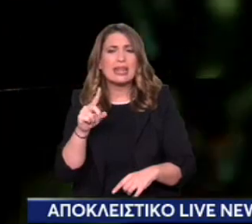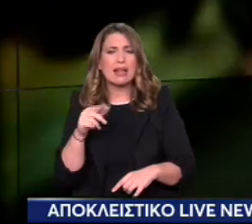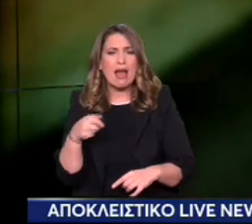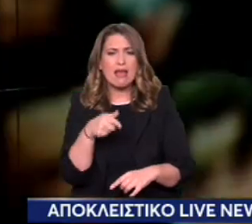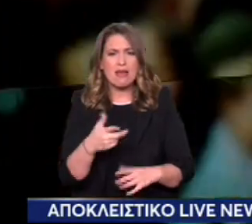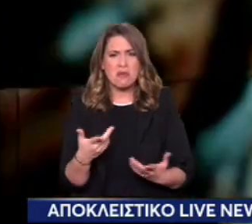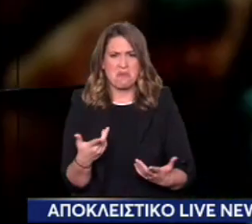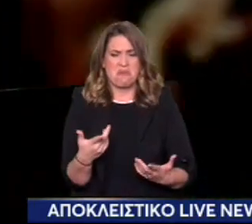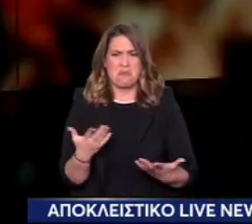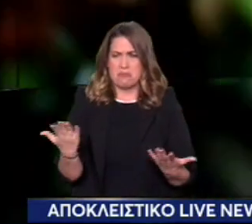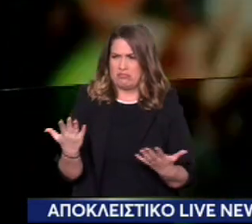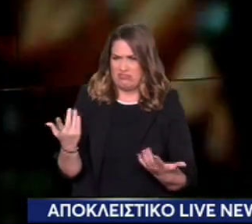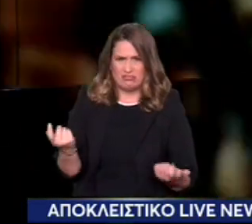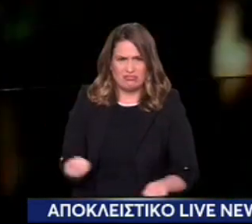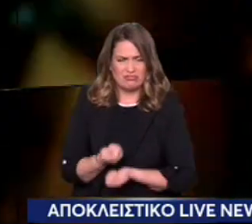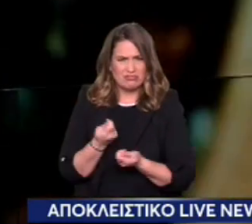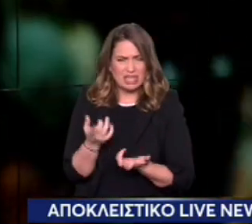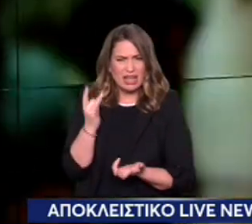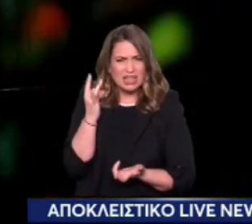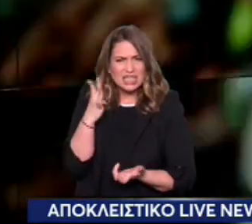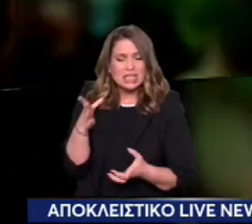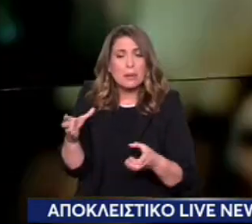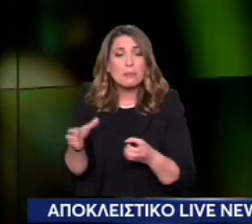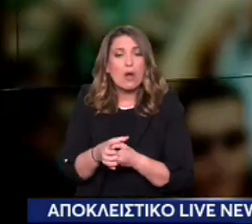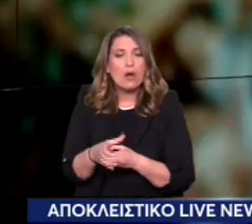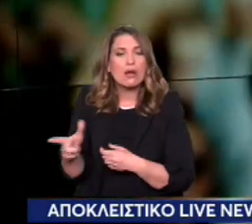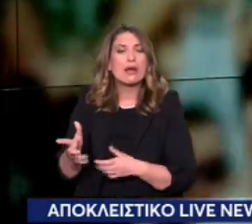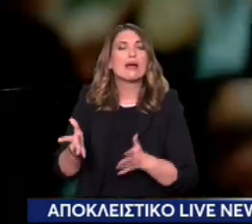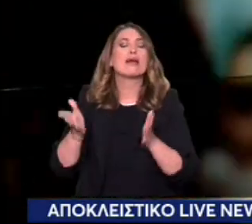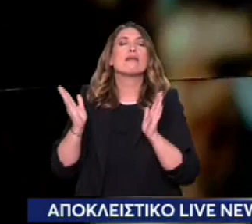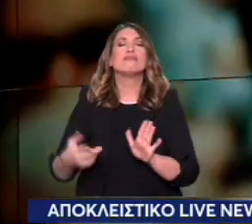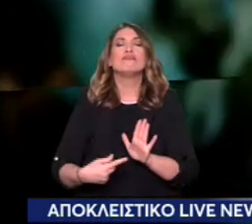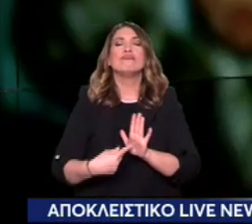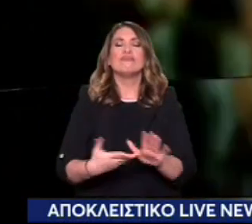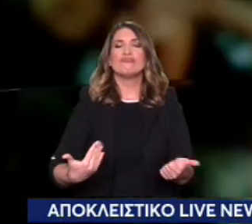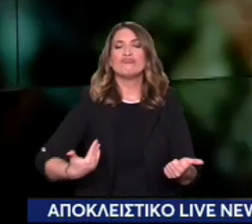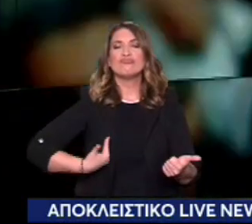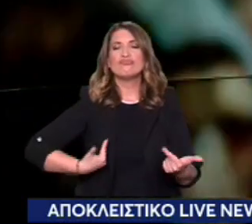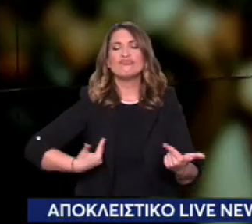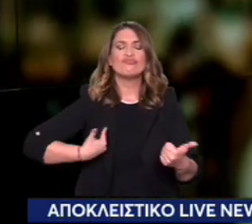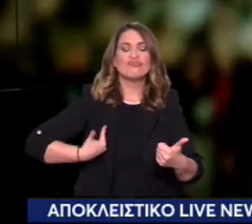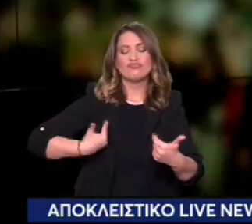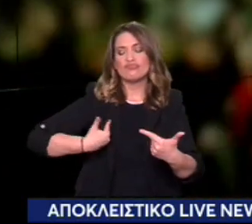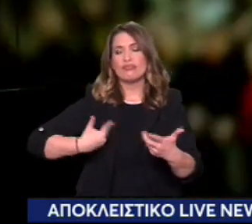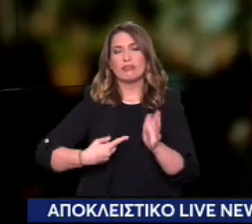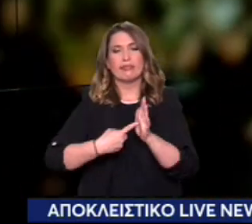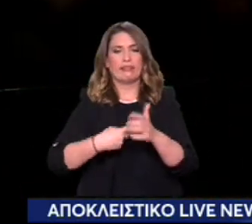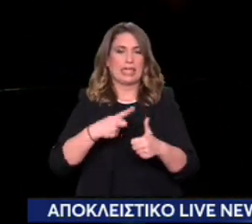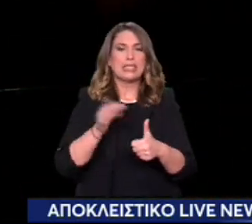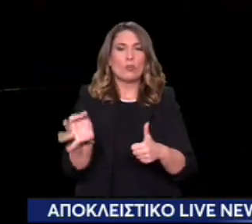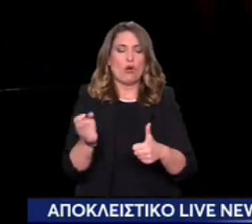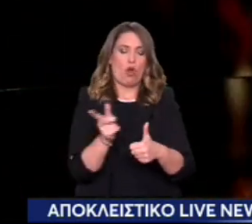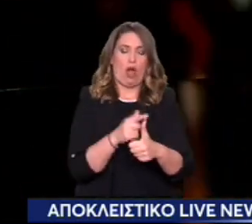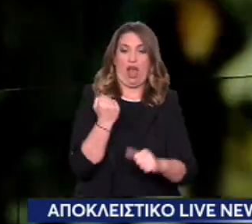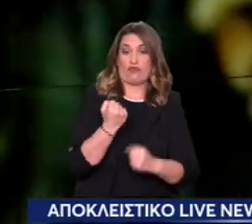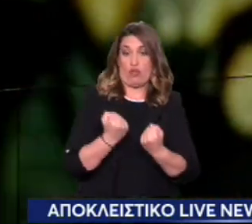εγκληματικής δράσης. Γιατί είναι συμμορία η οποία έχει κάποια εμβληματικά στοιχεία. Το αυτοκίνητο είναι ένα από αυτά. Είναι το